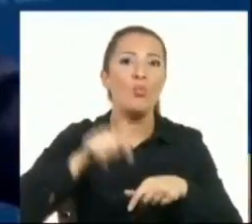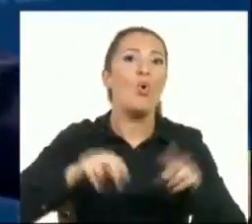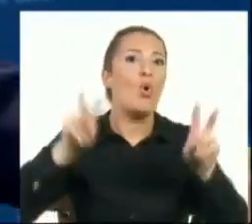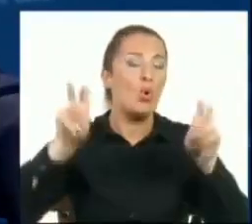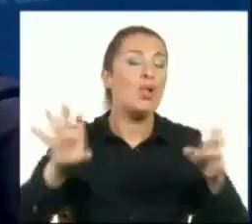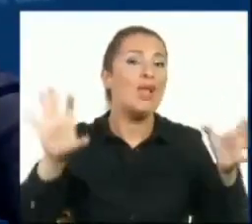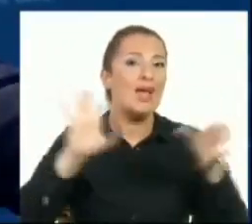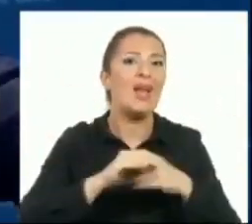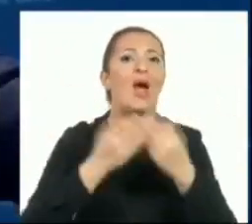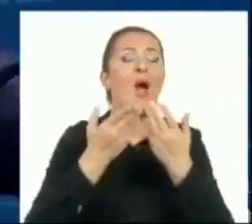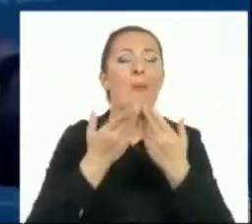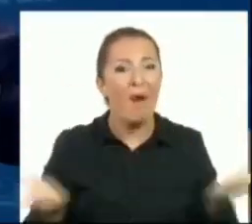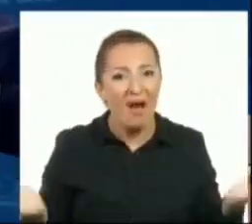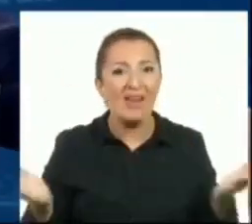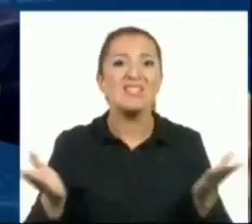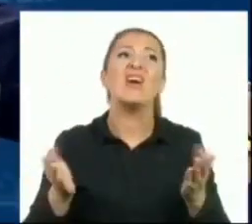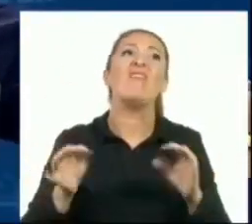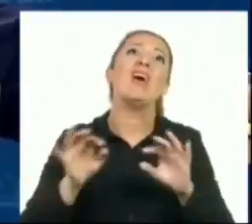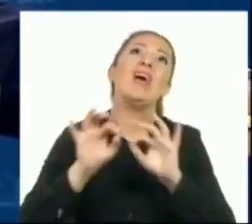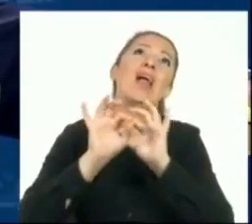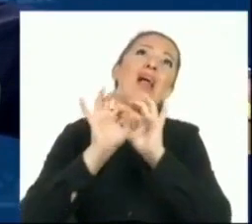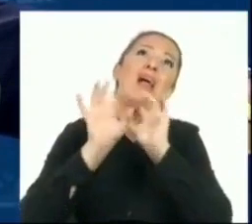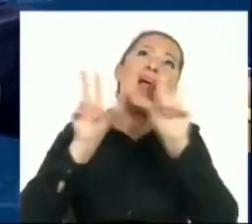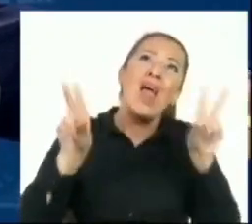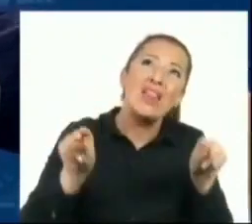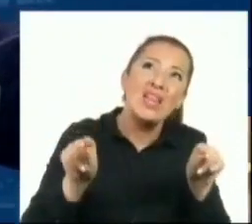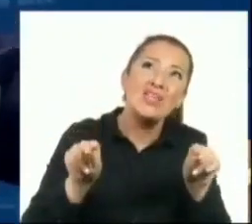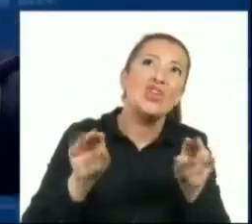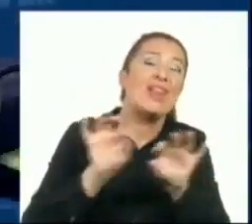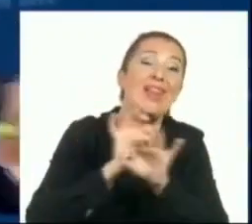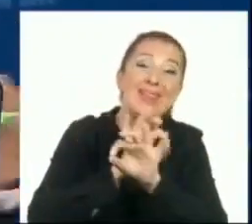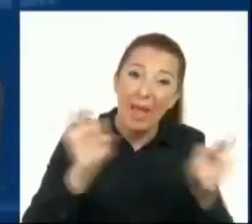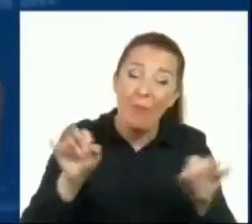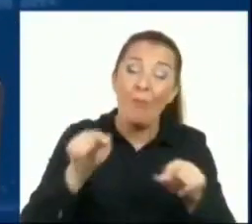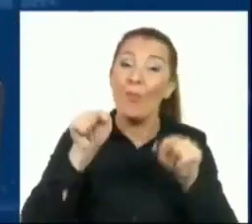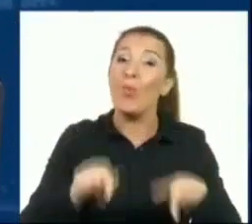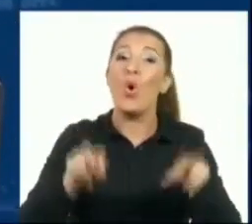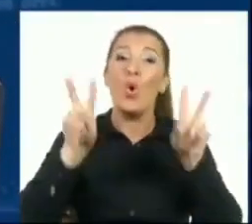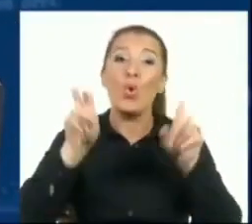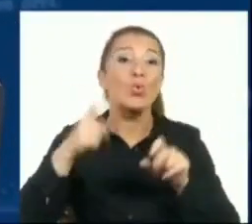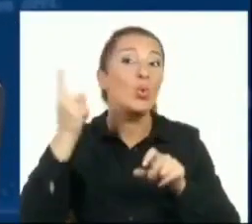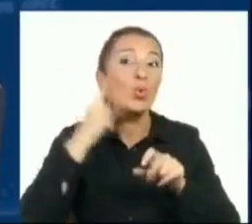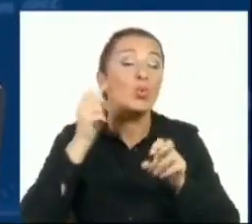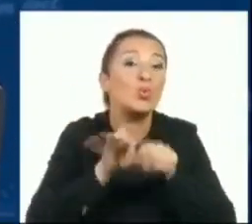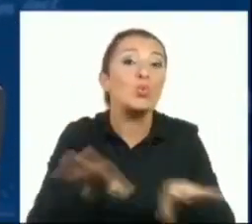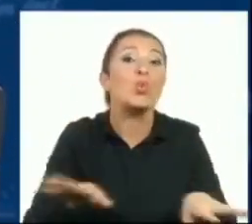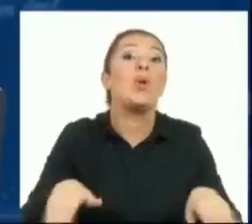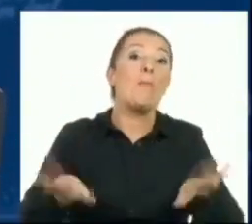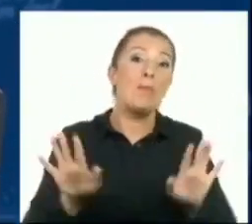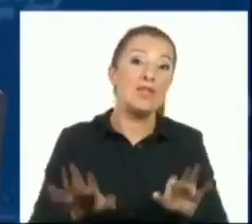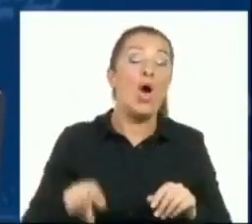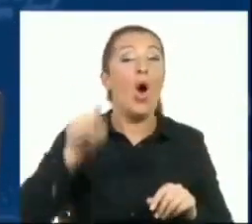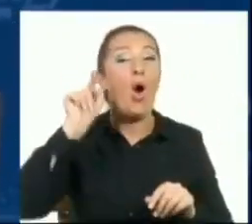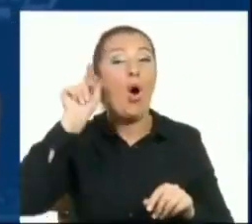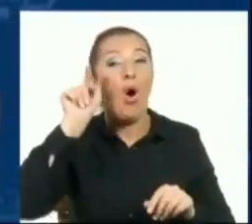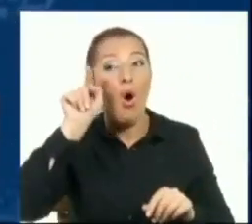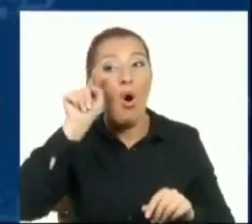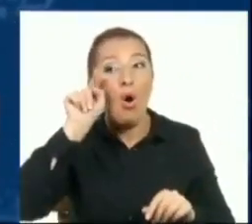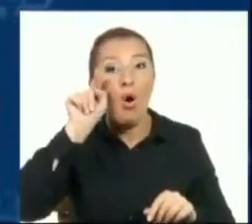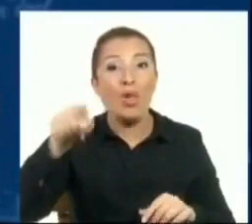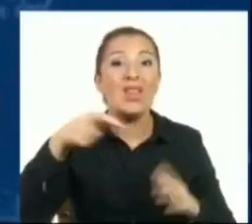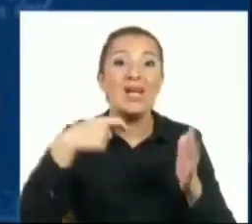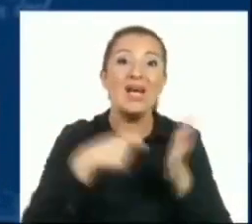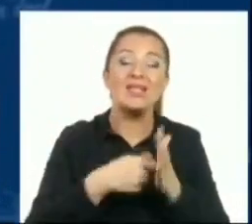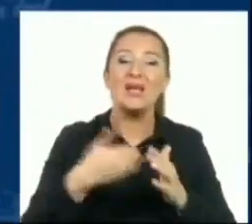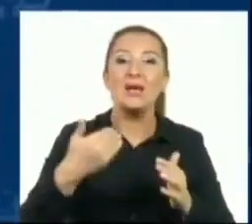Maalesef yeterince bu konu duyurulamadı. Onların yerine biz duyurmak